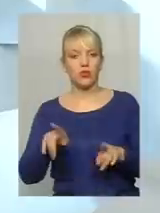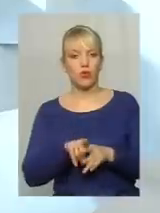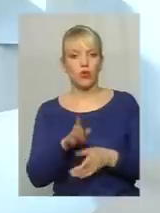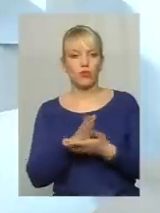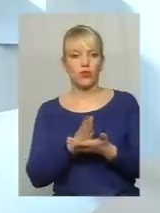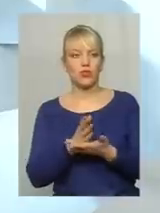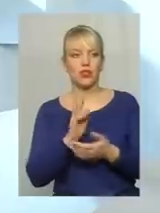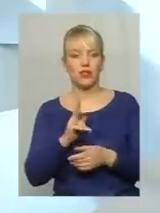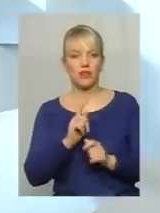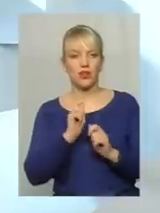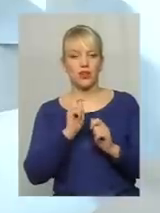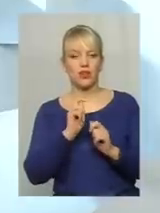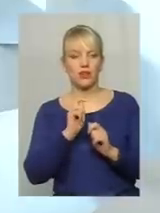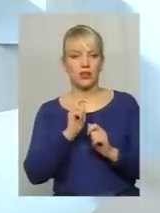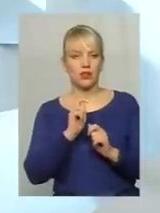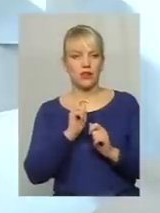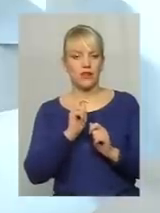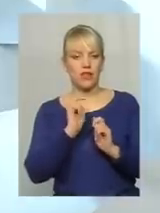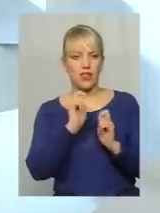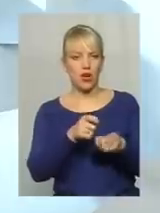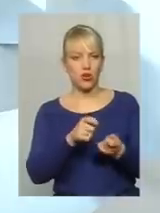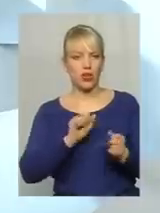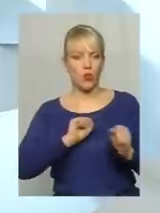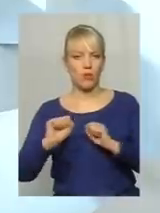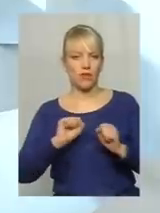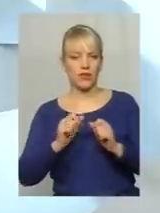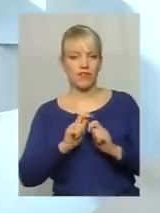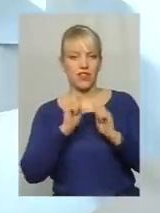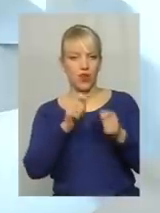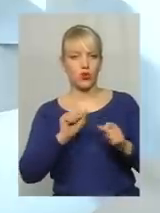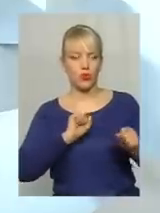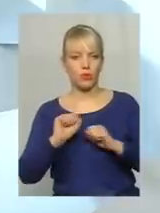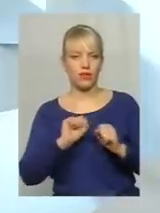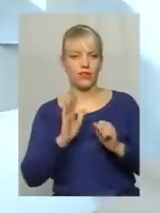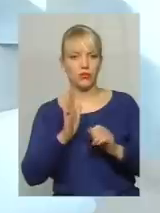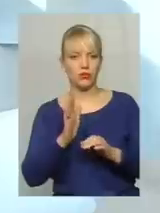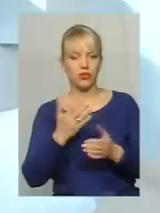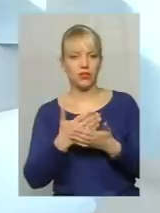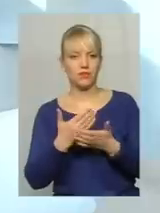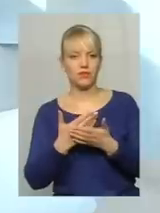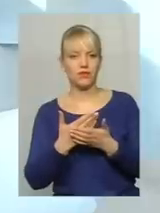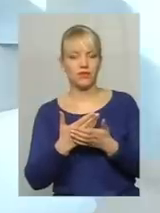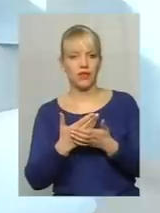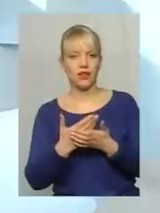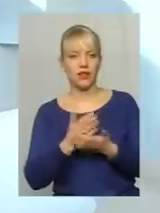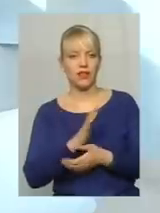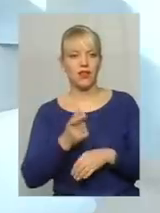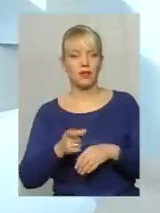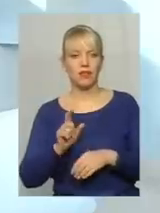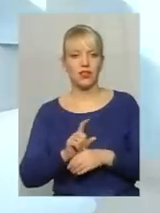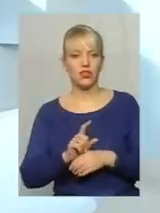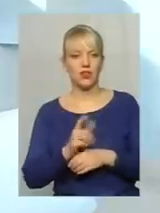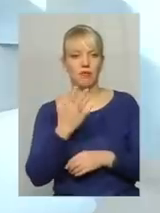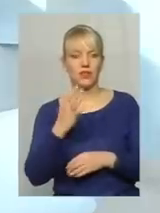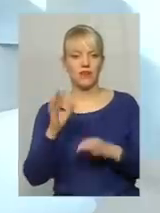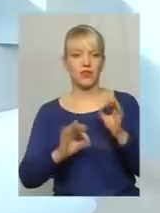винагорода управителю, зараз вона є. І ця нагорода управителя буде десь, я так розумію, не більше 5